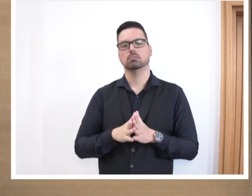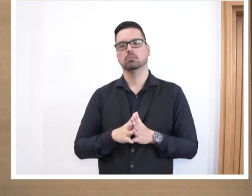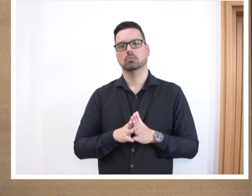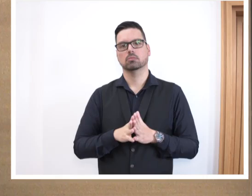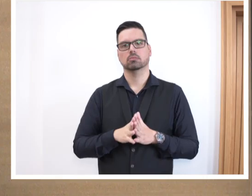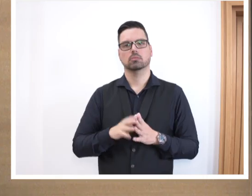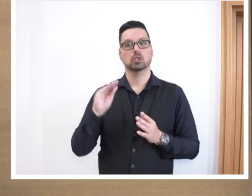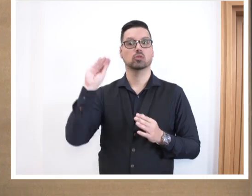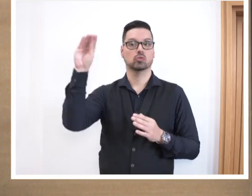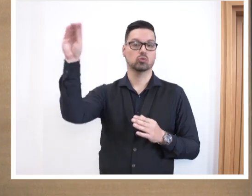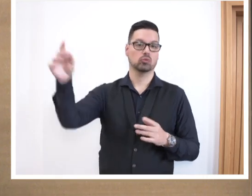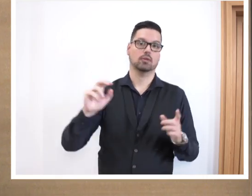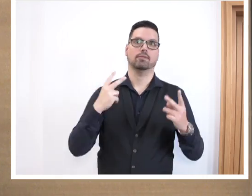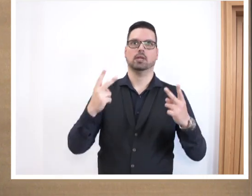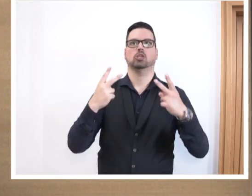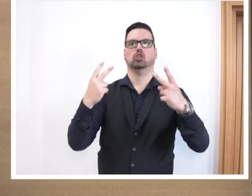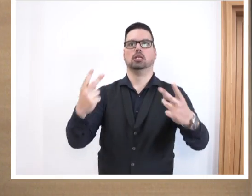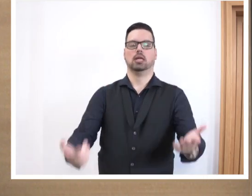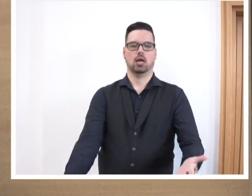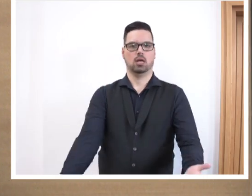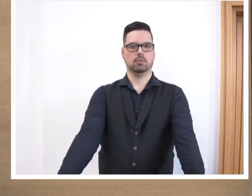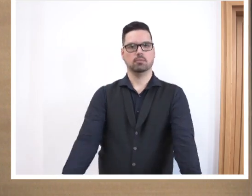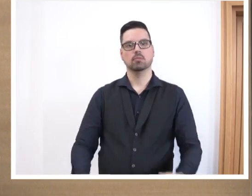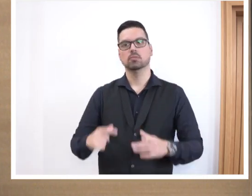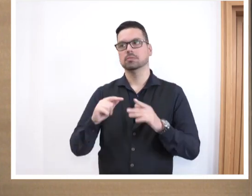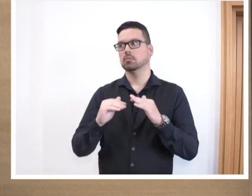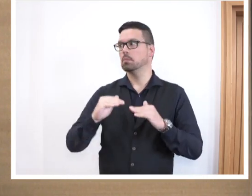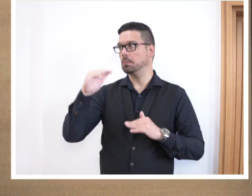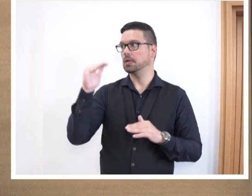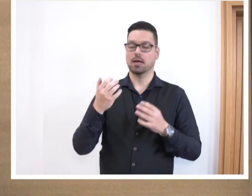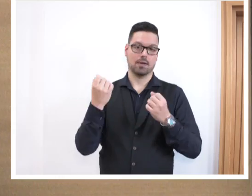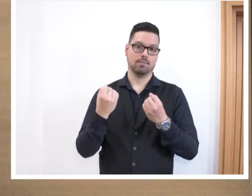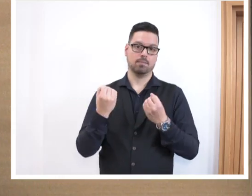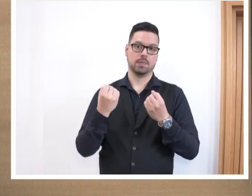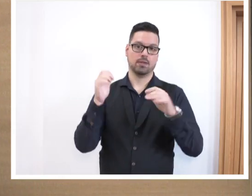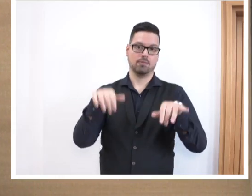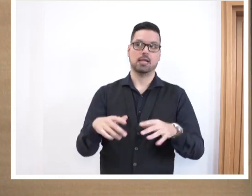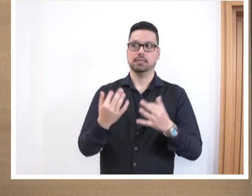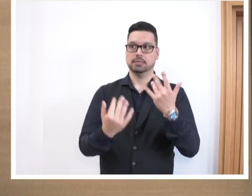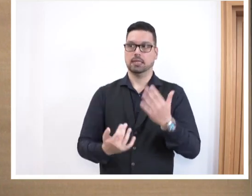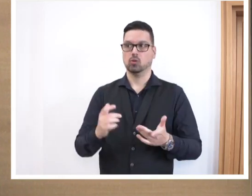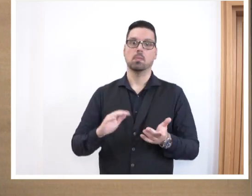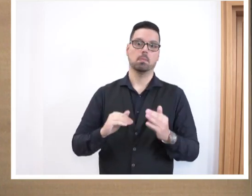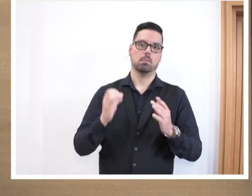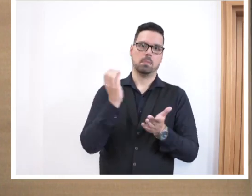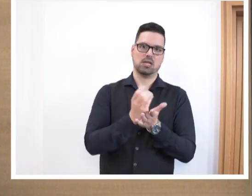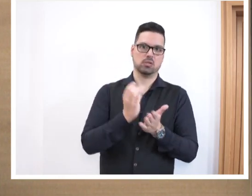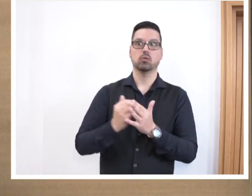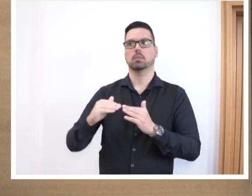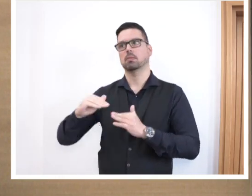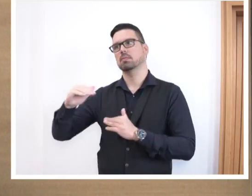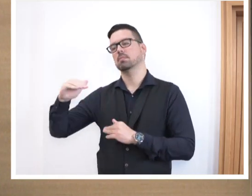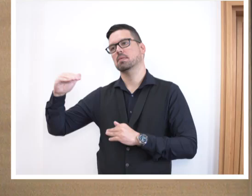wird in Zukunft immer wichtiger werden und wir werden uns bei steigenden Fallzahlen die Frage stellen, ob wir dort vielleicht auch noch nachpersonalisieren müssen.